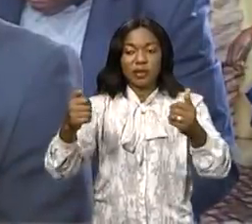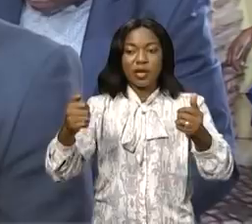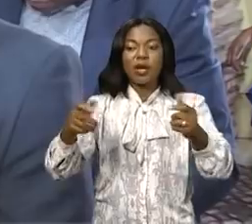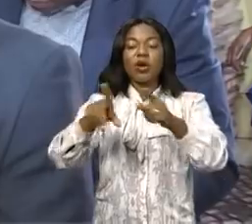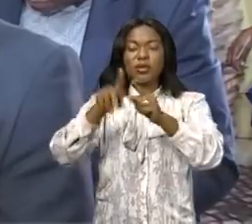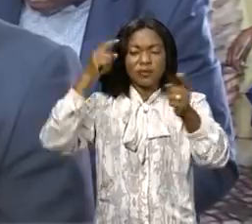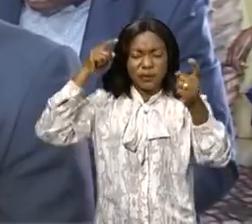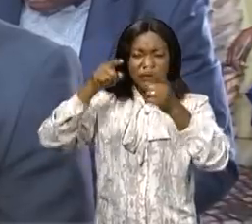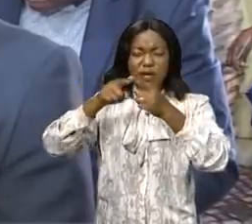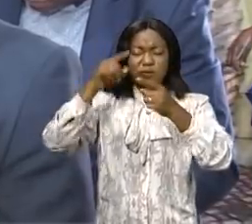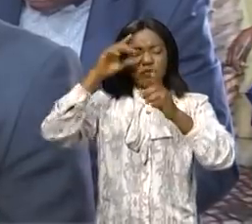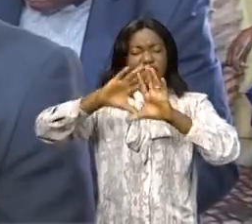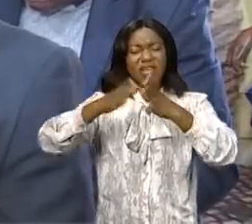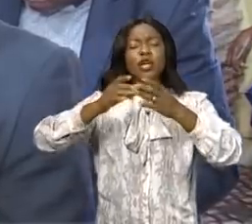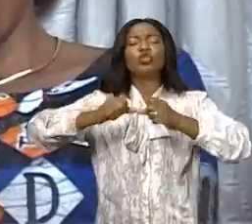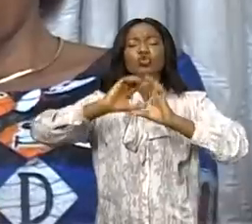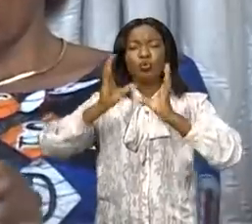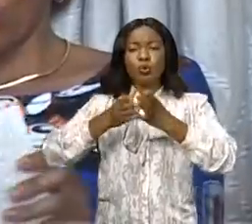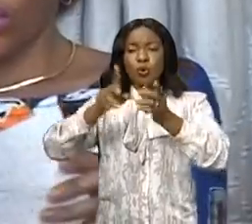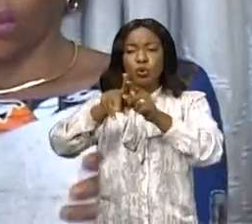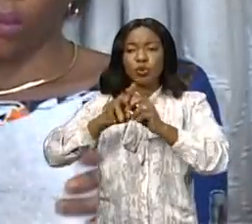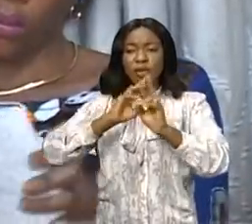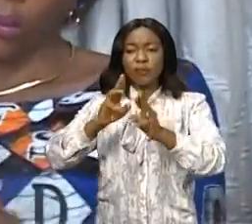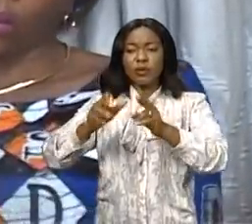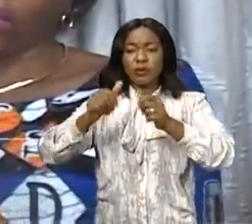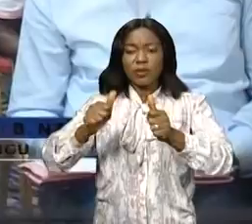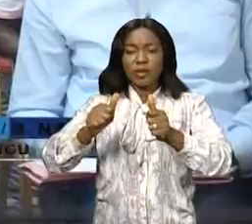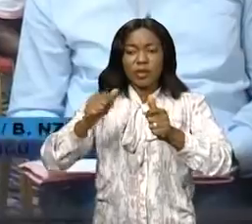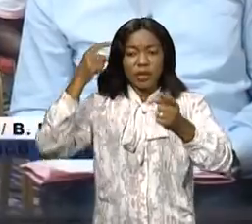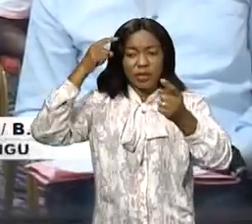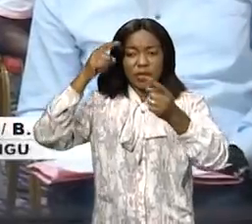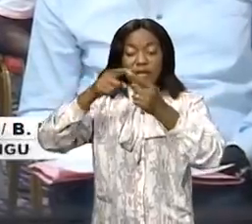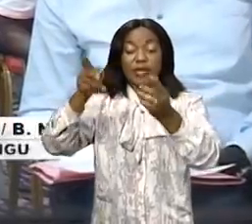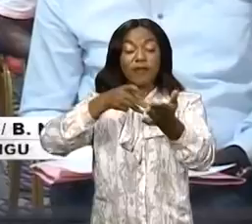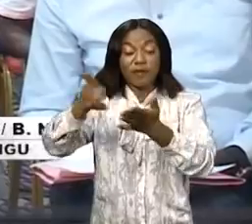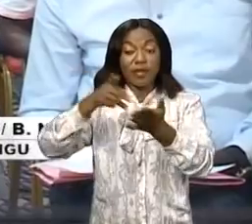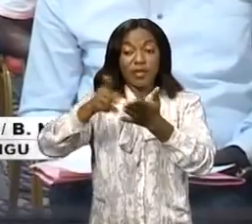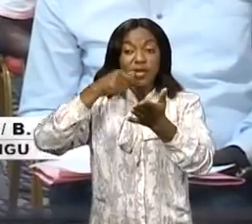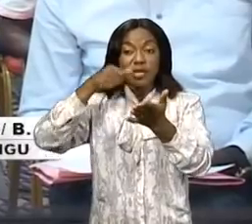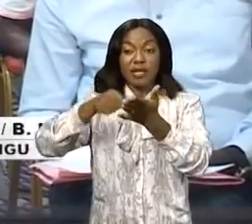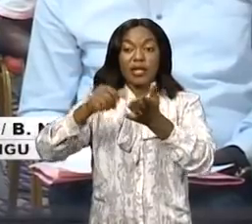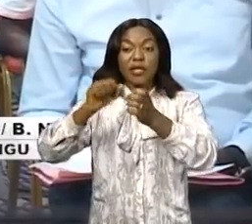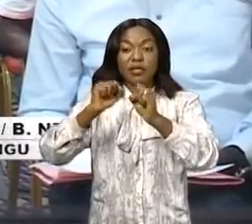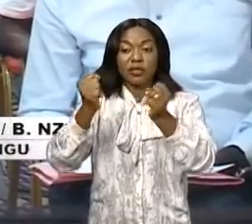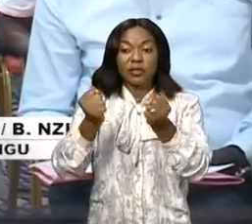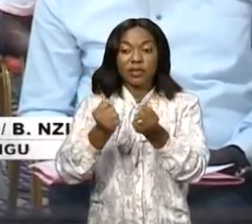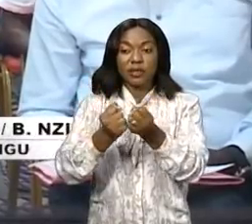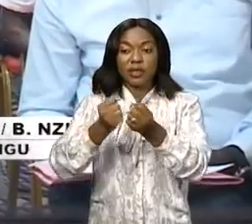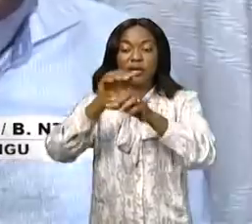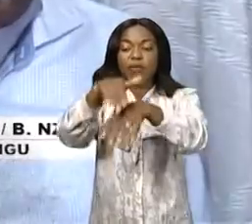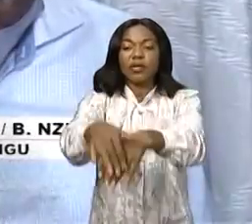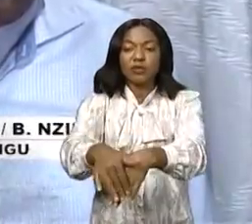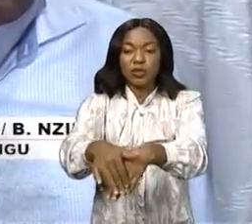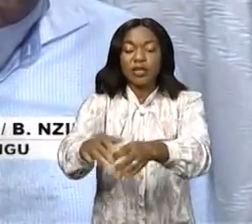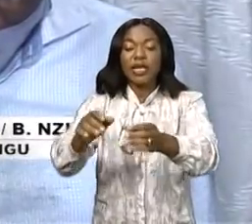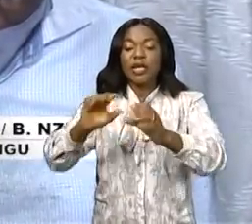que déterminés à tout faire pour répondre positivement aux obligations fiscales et sollicitent l'implication